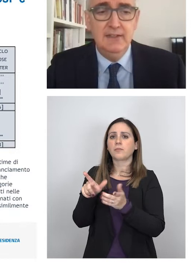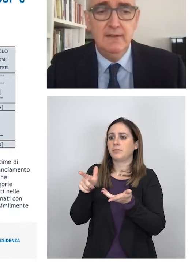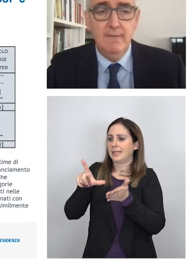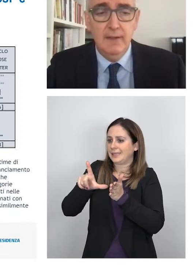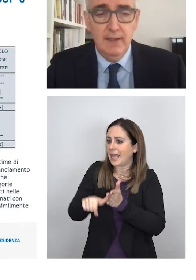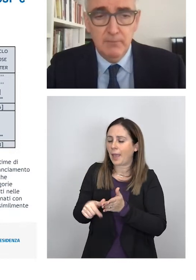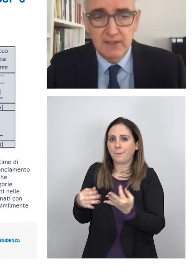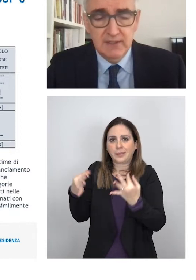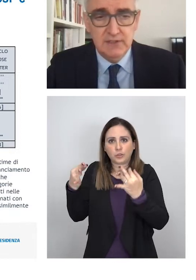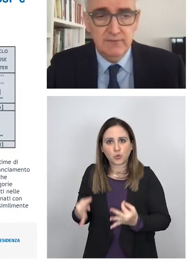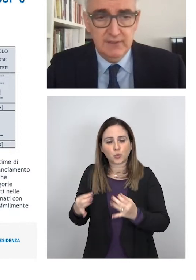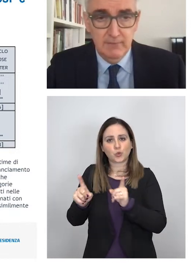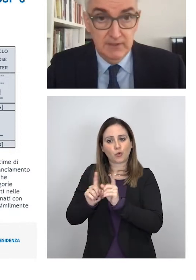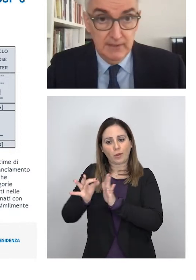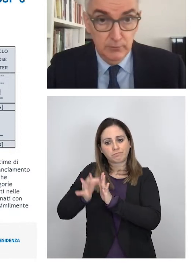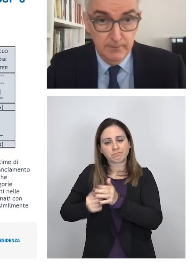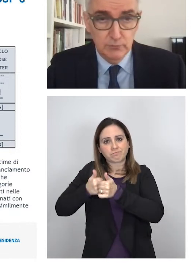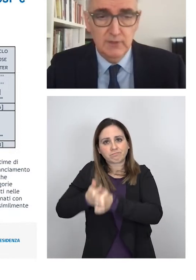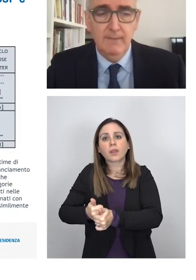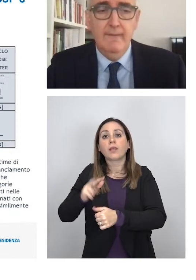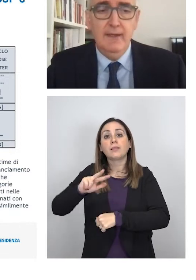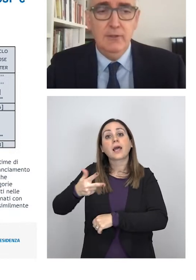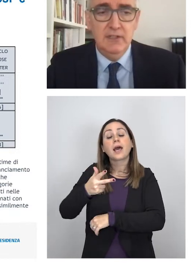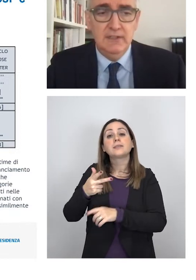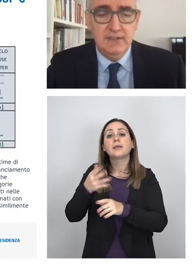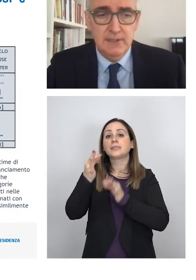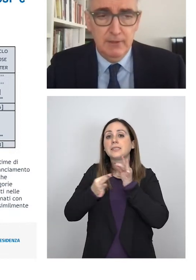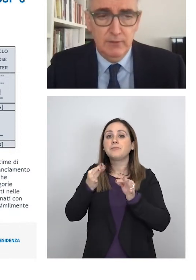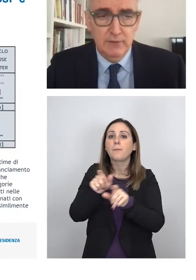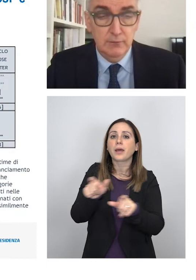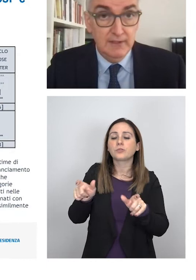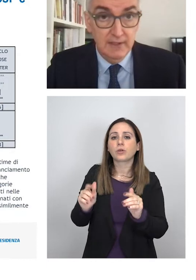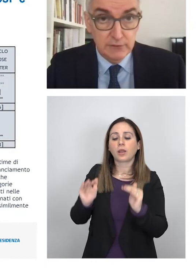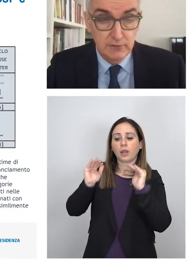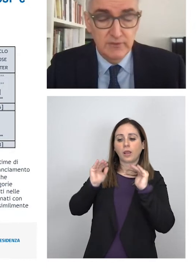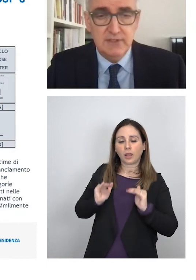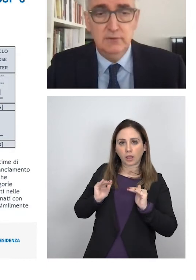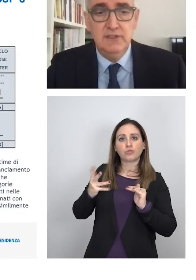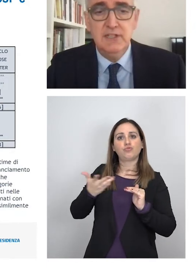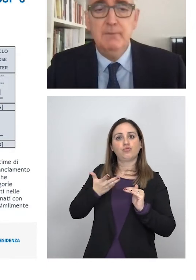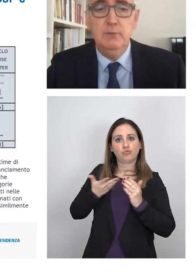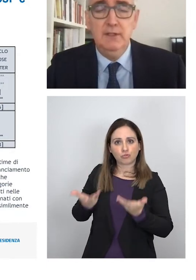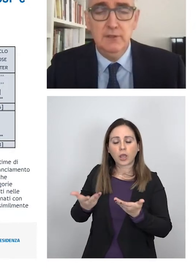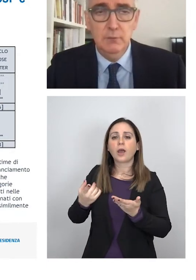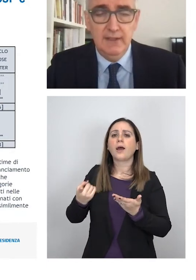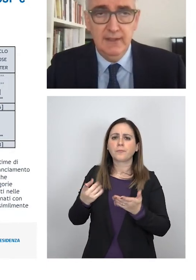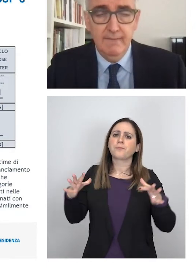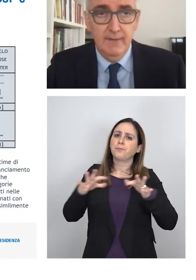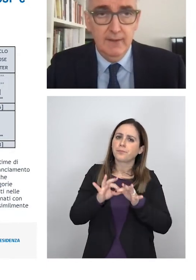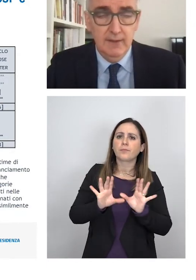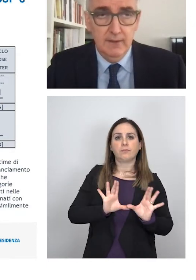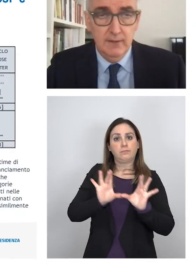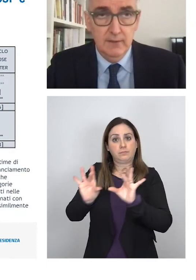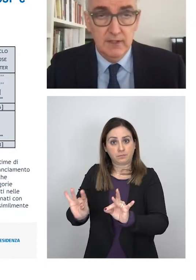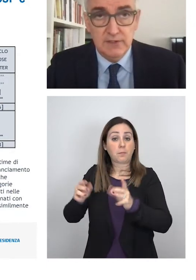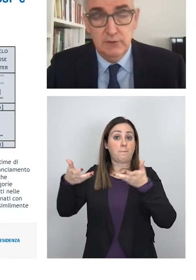raccomandati aumenta significativamente la copertura e l'aumenta sia per quanto riguarda il rischio di infezione sia per quanto riguarda